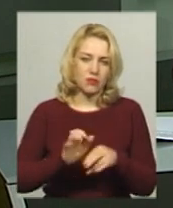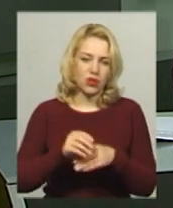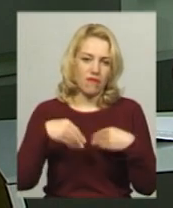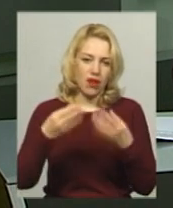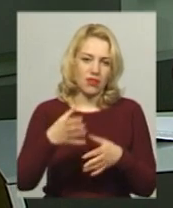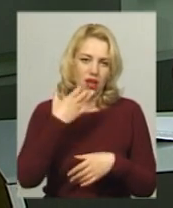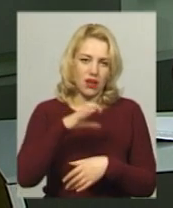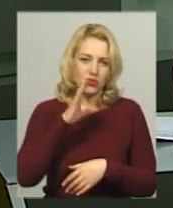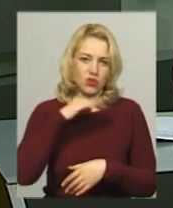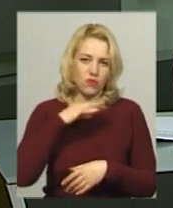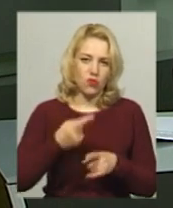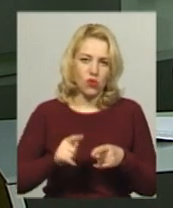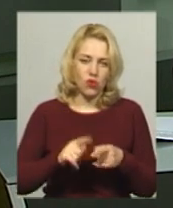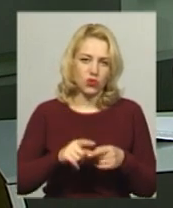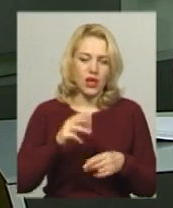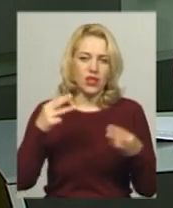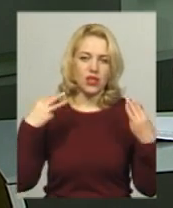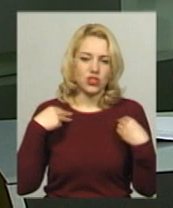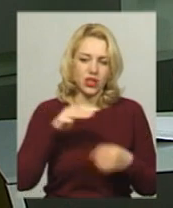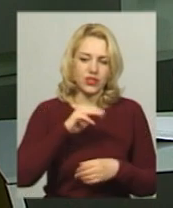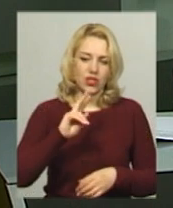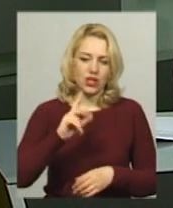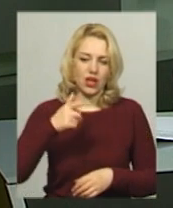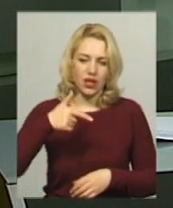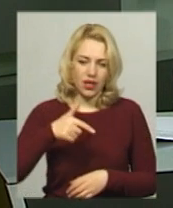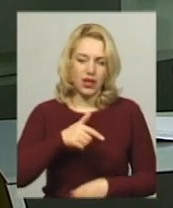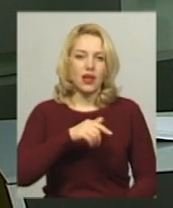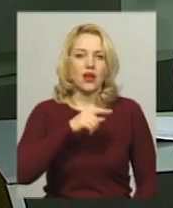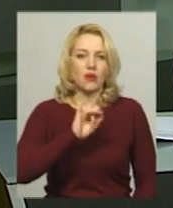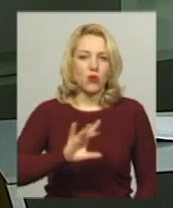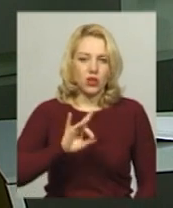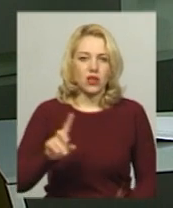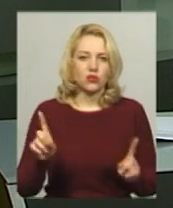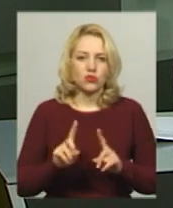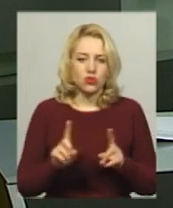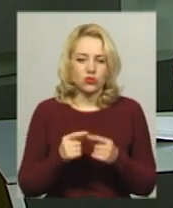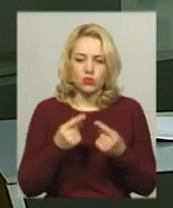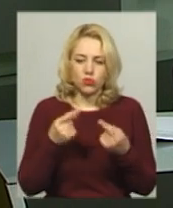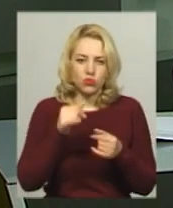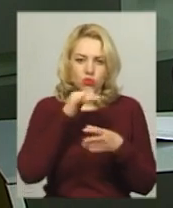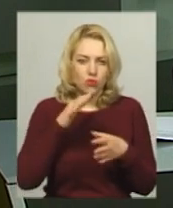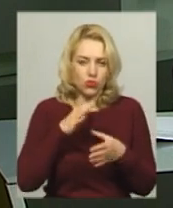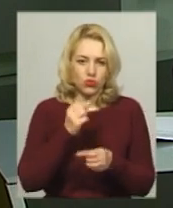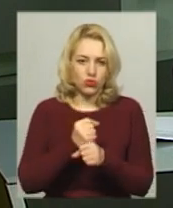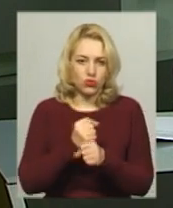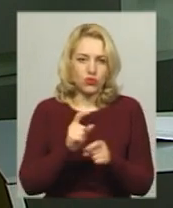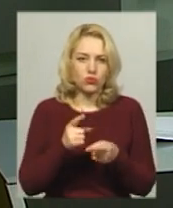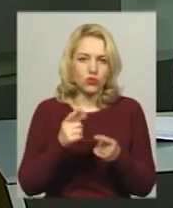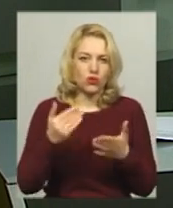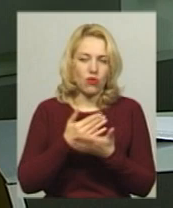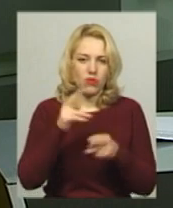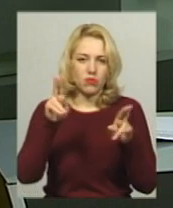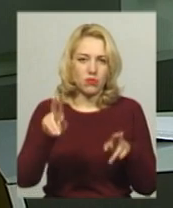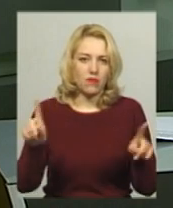Начальник обласного управління житлово-комунального господарства Сергій Дашковський пояснює, Вчинити інакше на підприємстві не могли, бо за новими